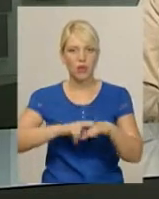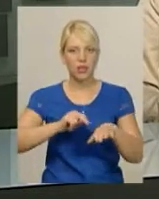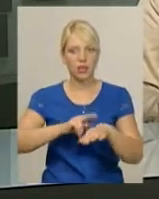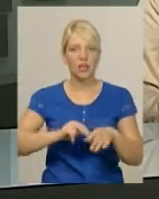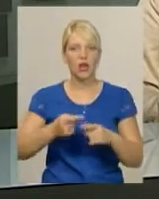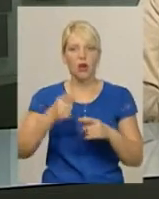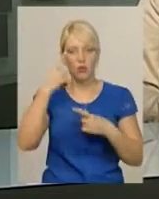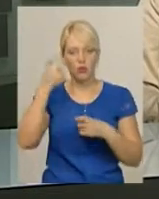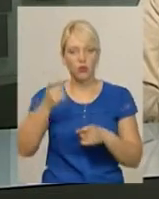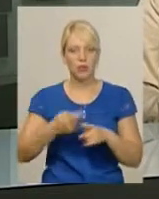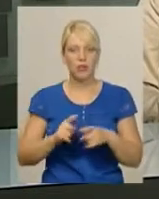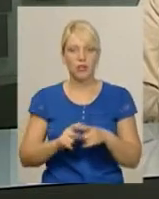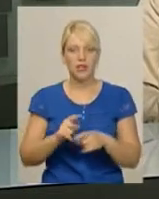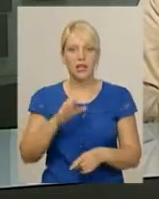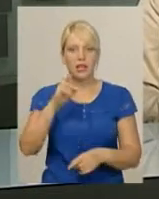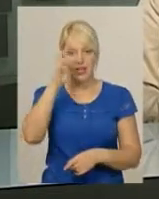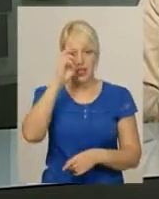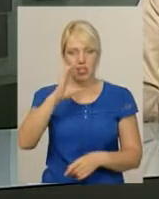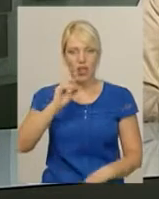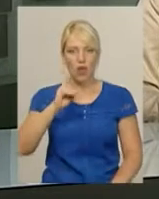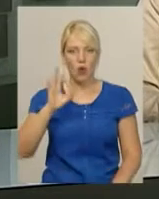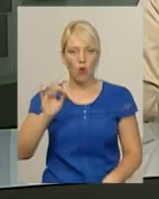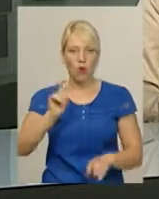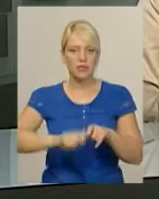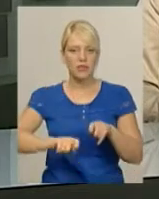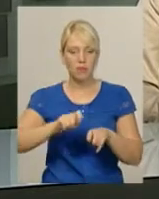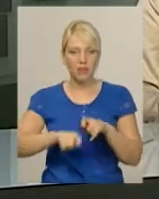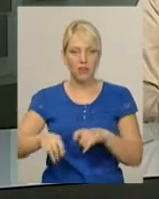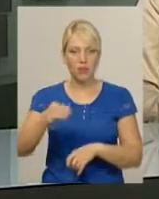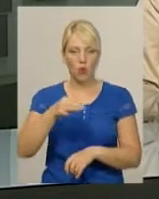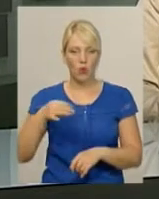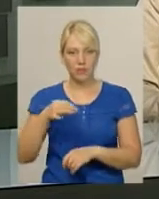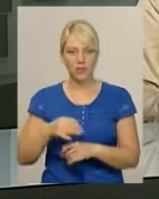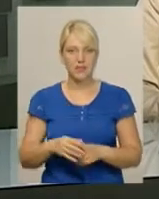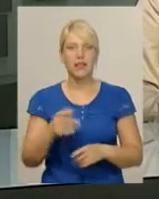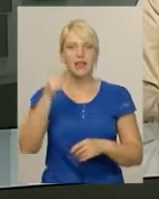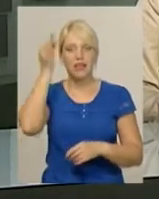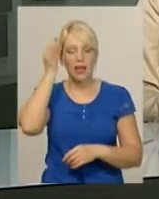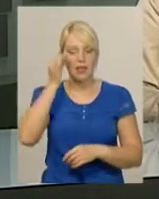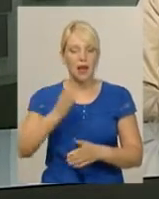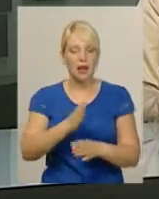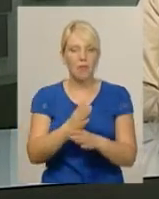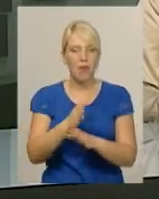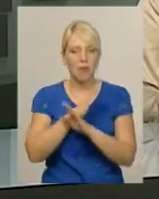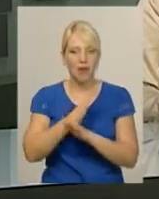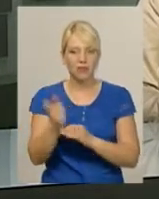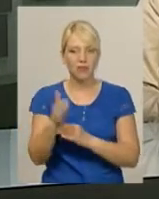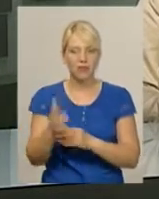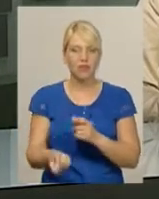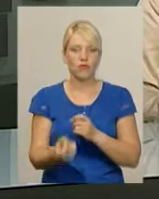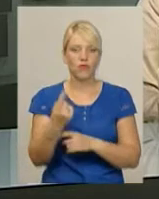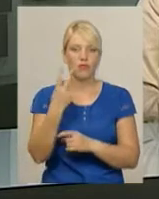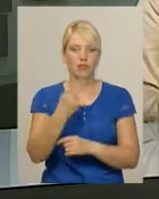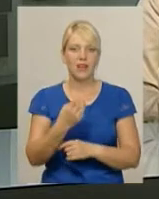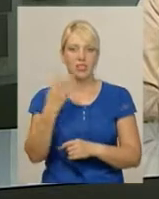взаємодії з громадськістю Держекоінспекції Хмельницької області Наталія Солугуб. Нагадаю, мертву рибу виявили 25 червня